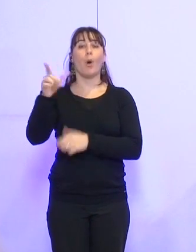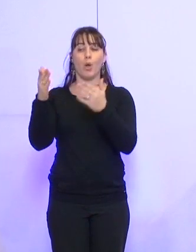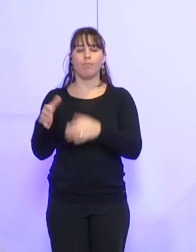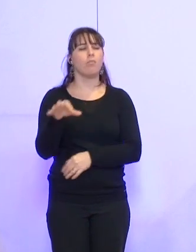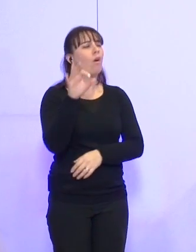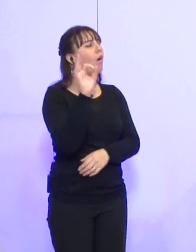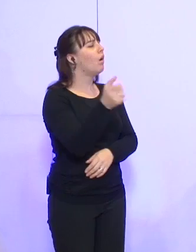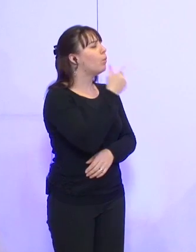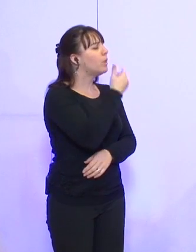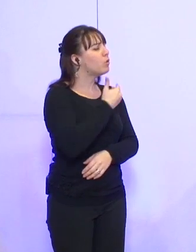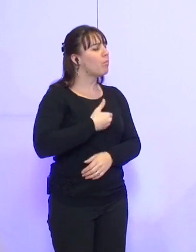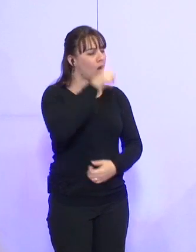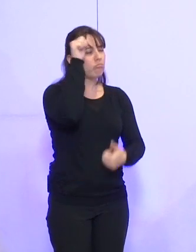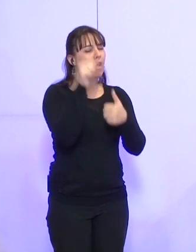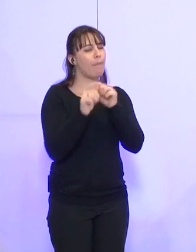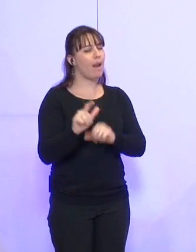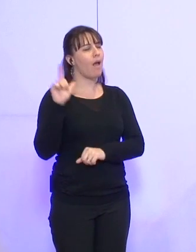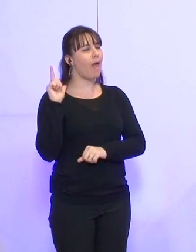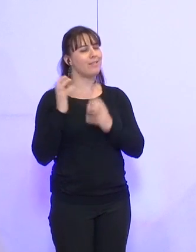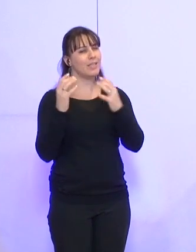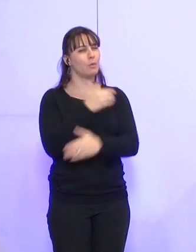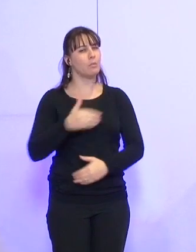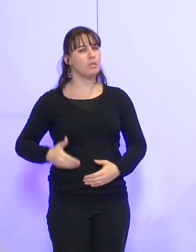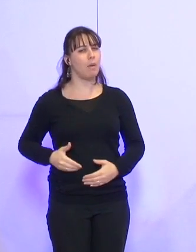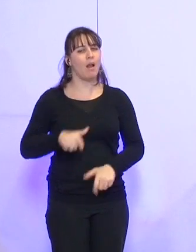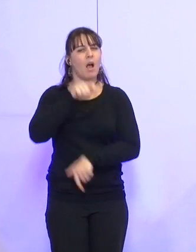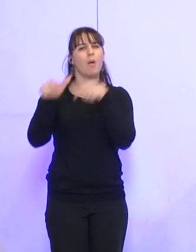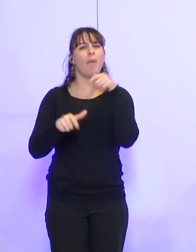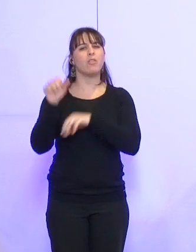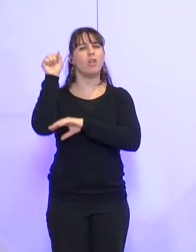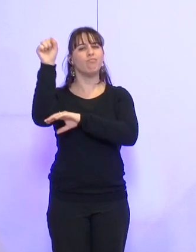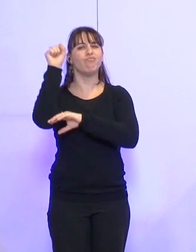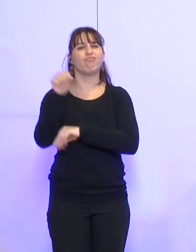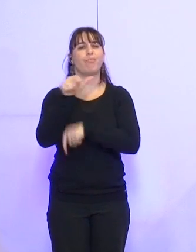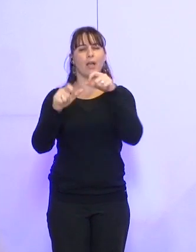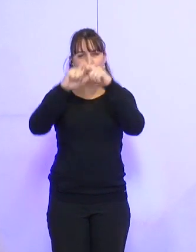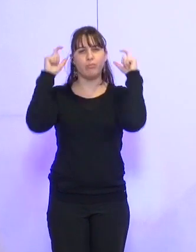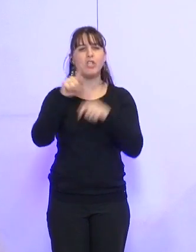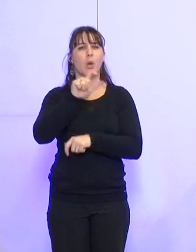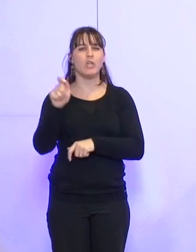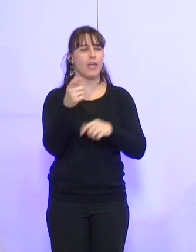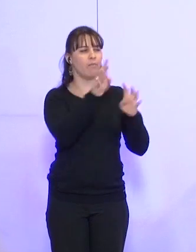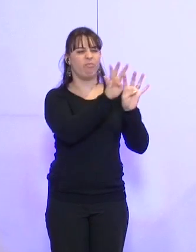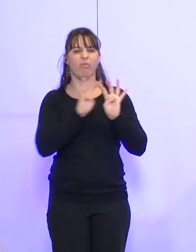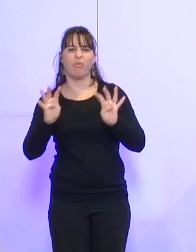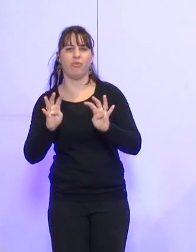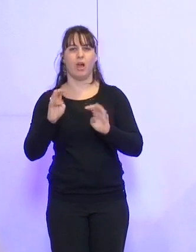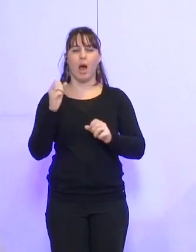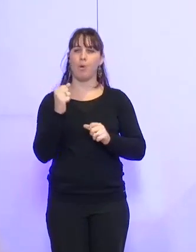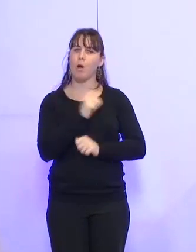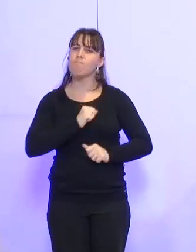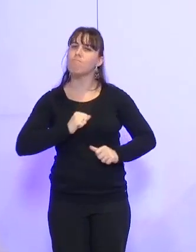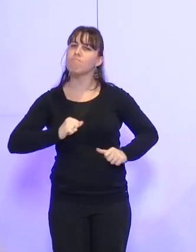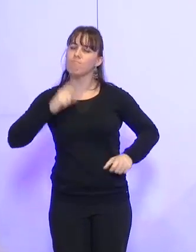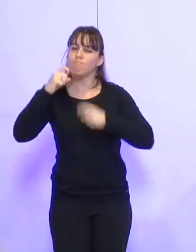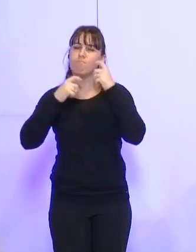le maire, vous vous rappelez certainement lundi dernier. Il y a bien sûr les salariés de GEG qui ont manifesté d'une manière un petit peu vindicative. Mais vous avez remarqué